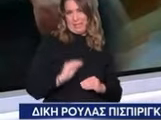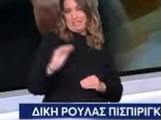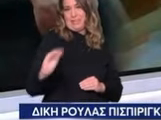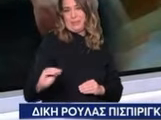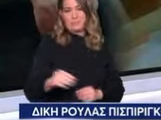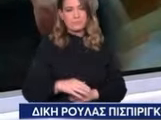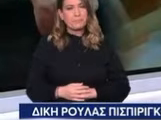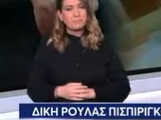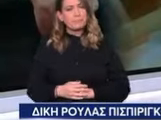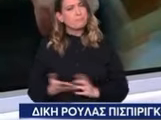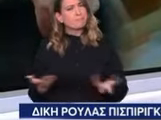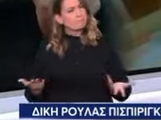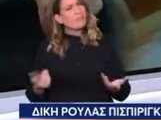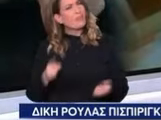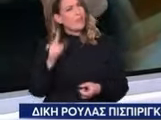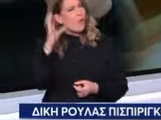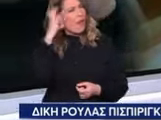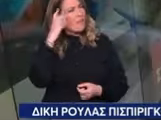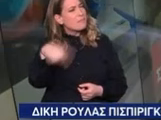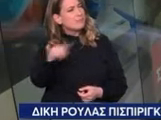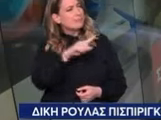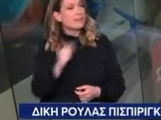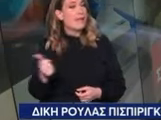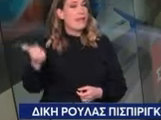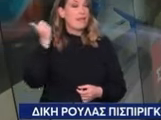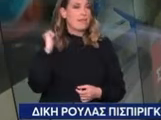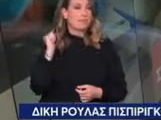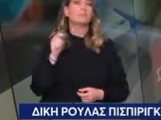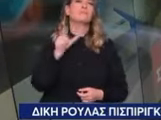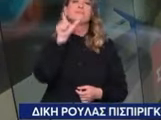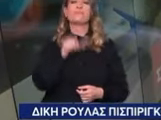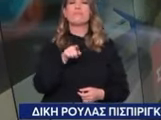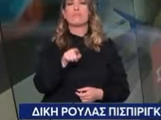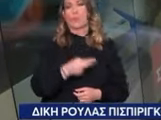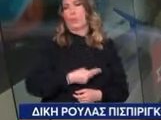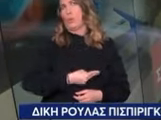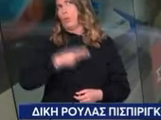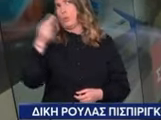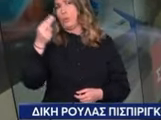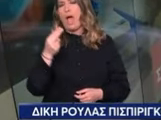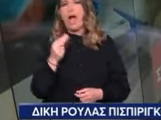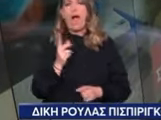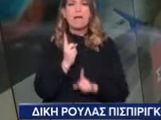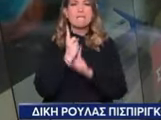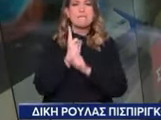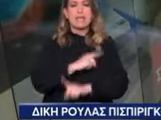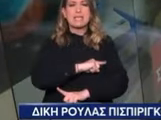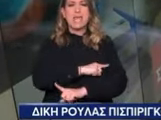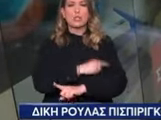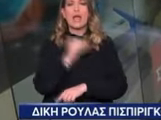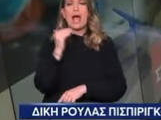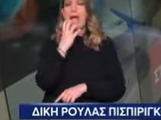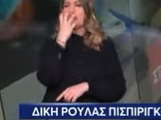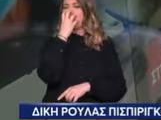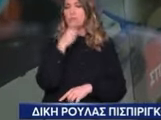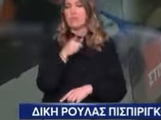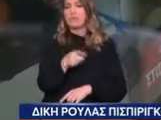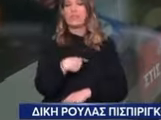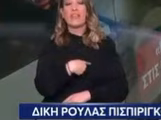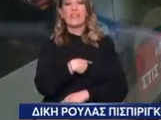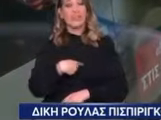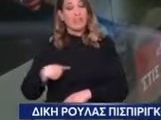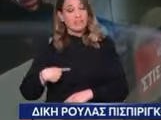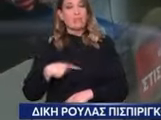ο εντατικολόγος ο κύριος Ηλιάδης, ένας από τους κορυφαίους επιστήμονες της χώρας, είναι ο διευθυντής της μονάδας